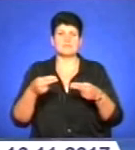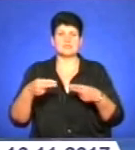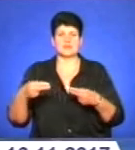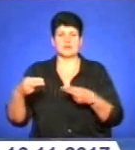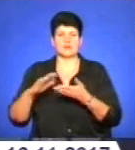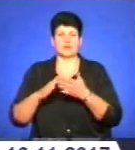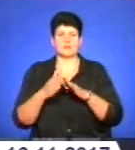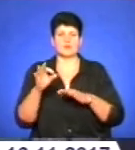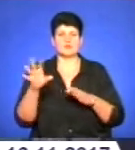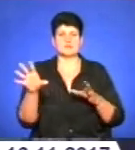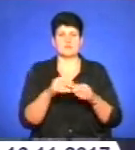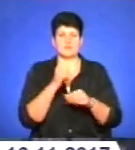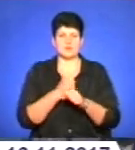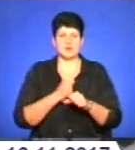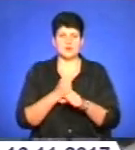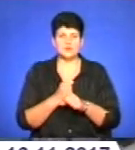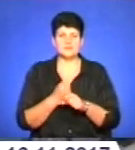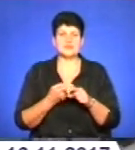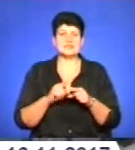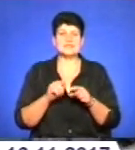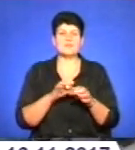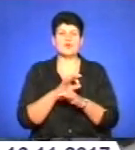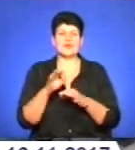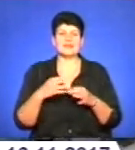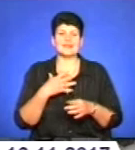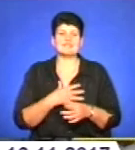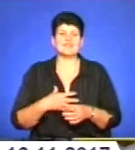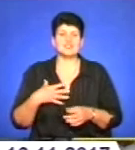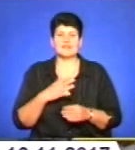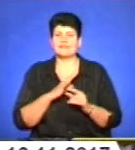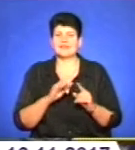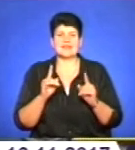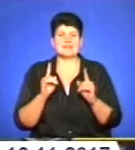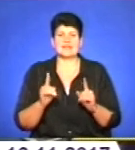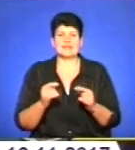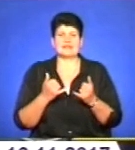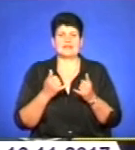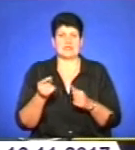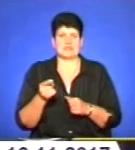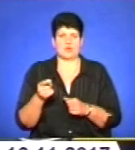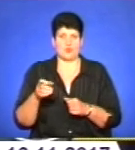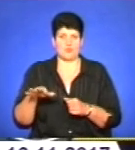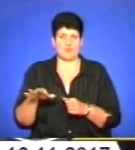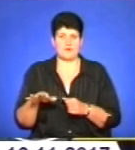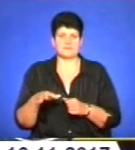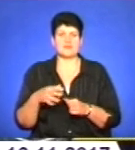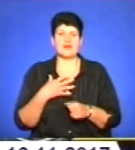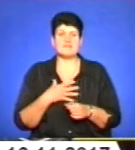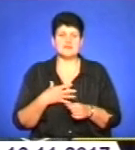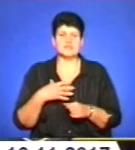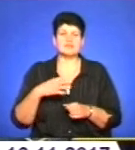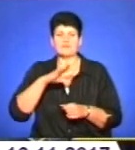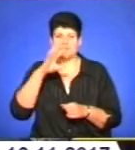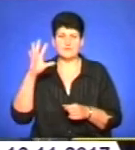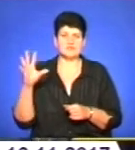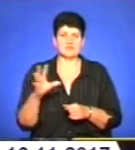співпрацю. Це проєкт, який важливий не тільки для Тернополя, а він важливий в цілому як